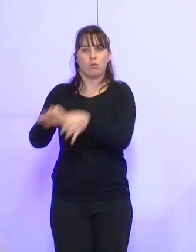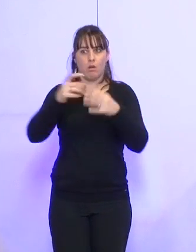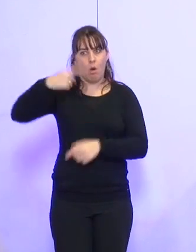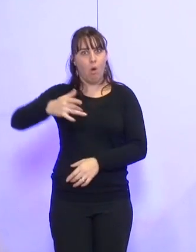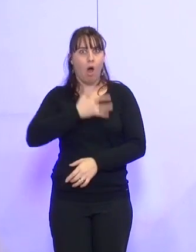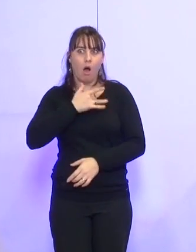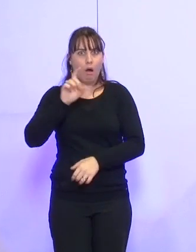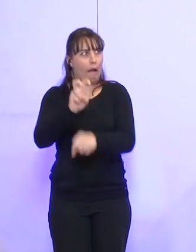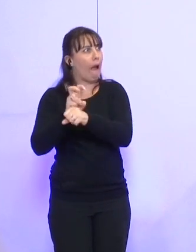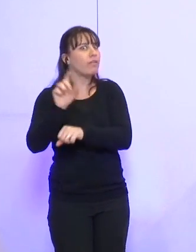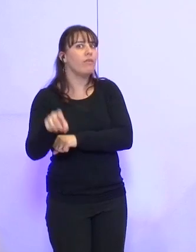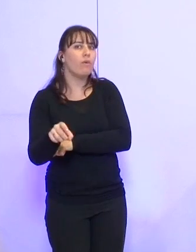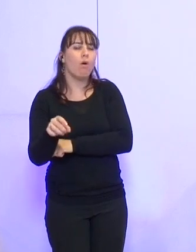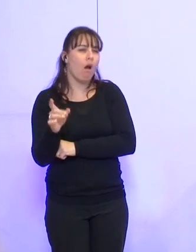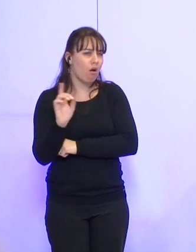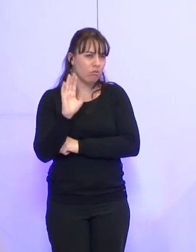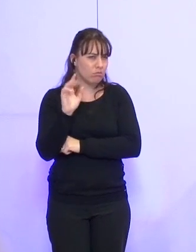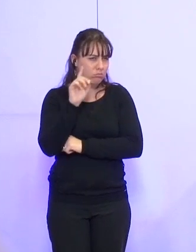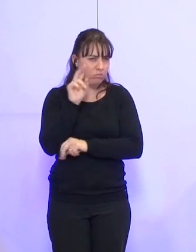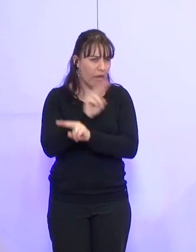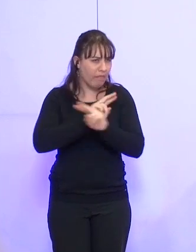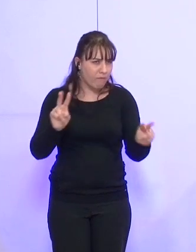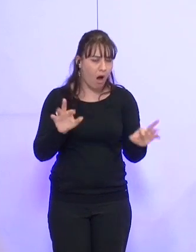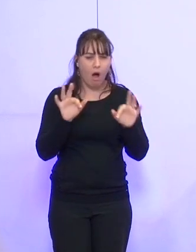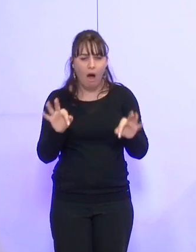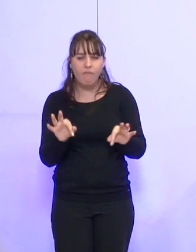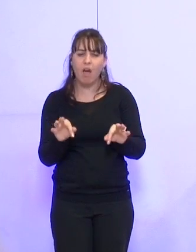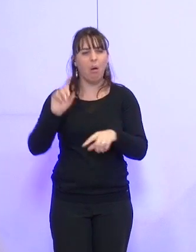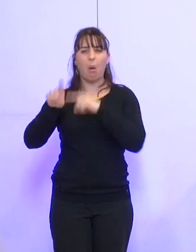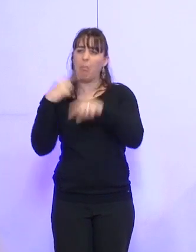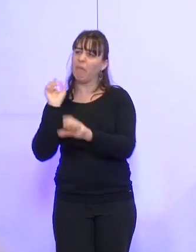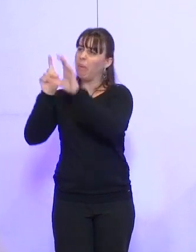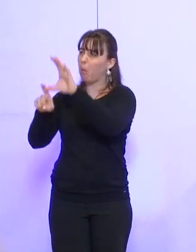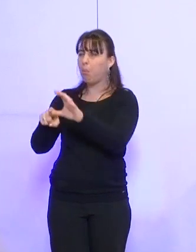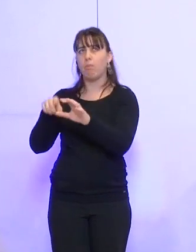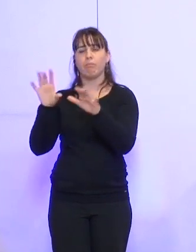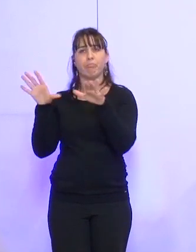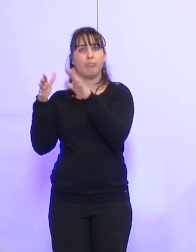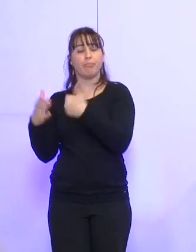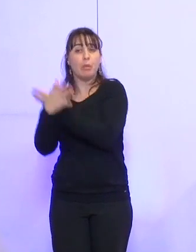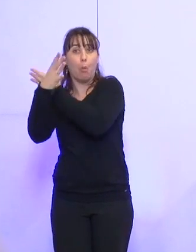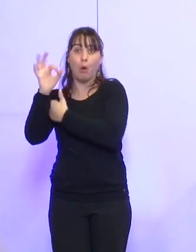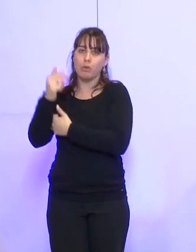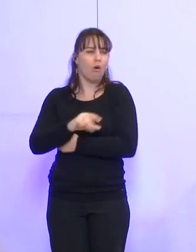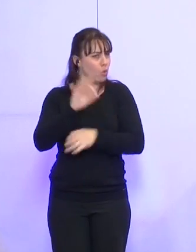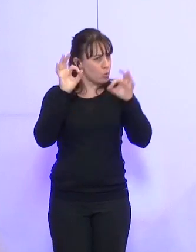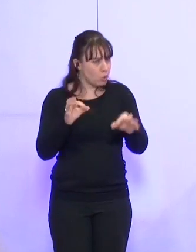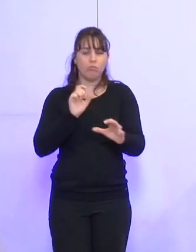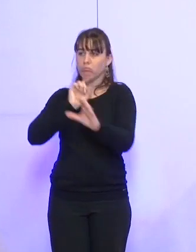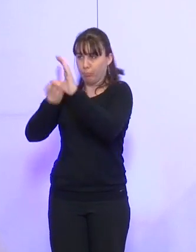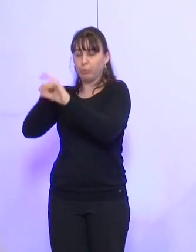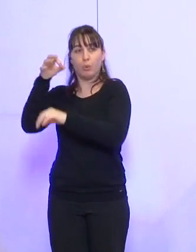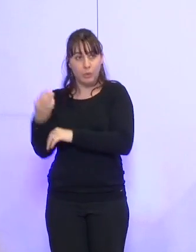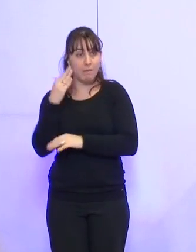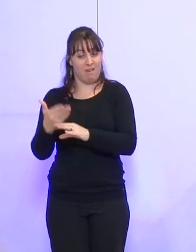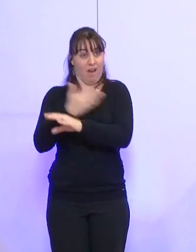ce territoire. Donc c'est pas du tout pour éluder la question du passage à la métropole, il va passer à la métropole, c au contraire une préparation